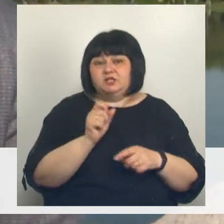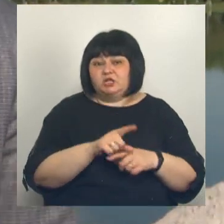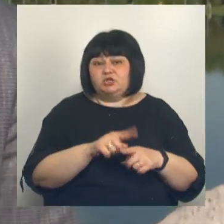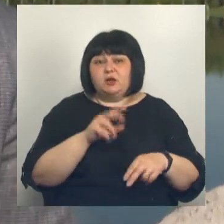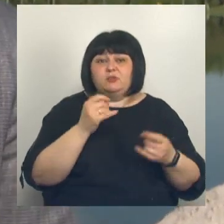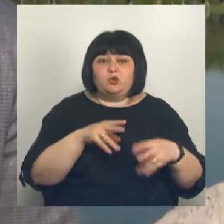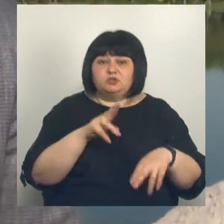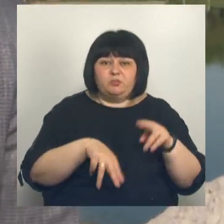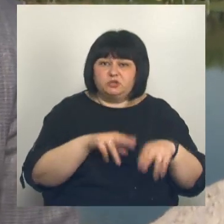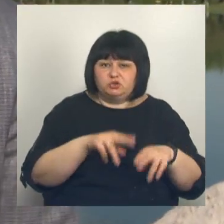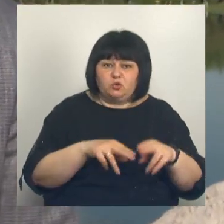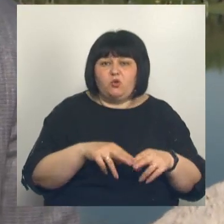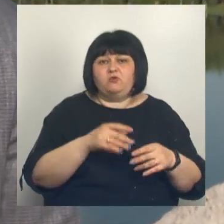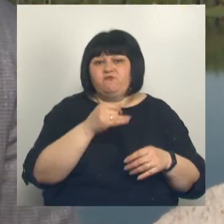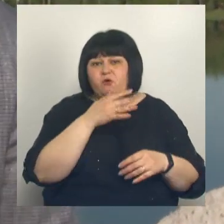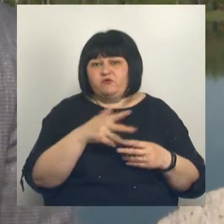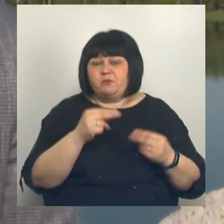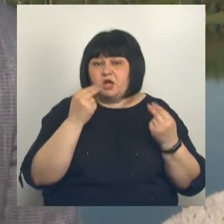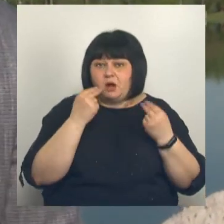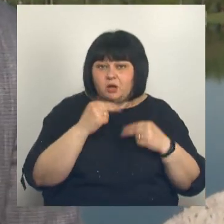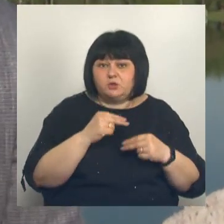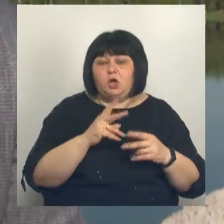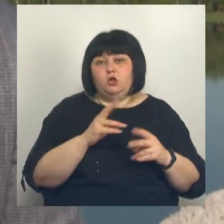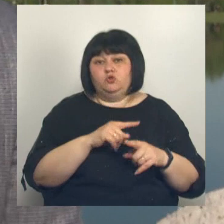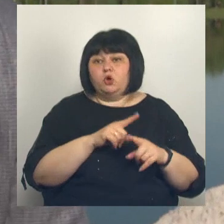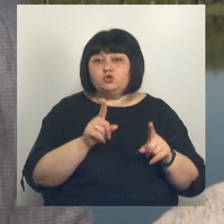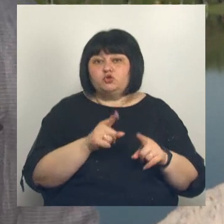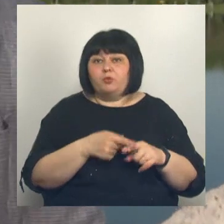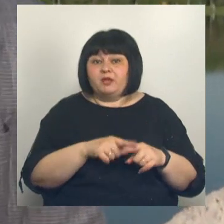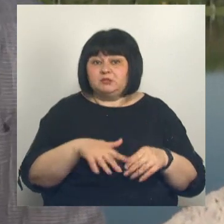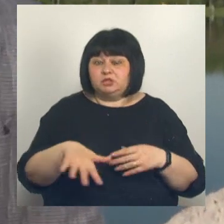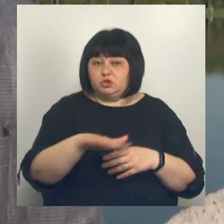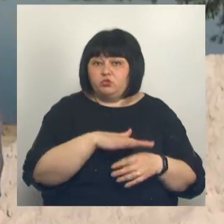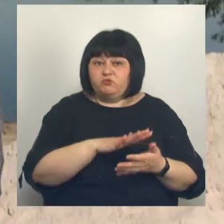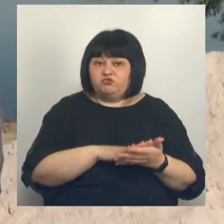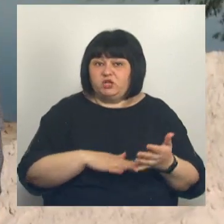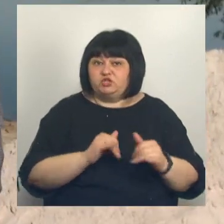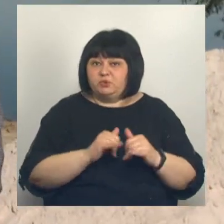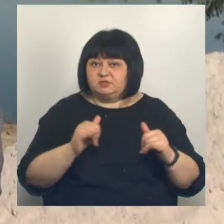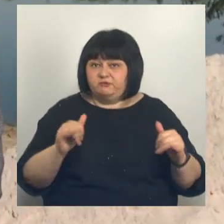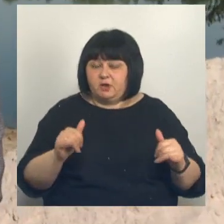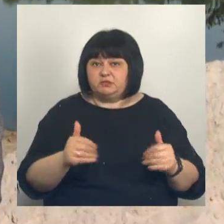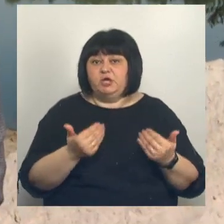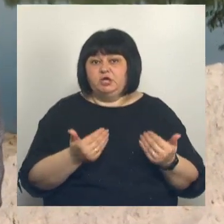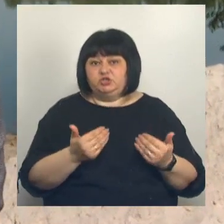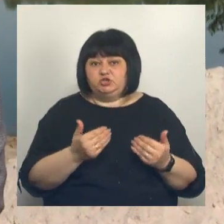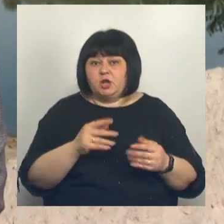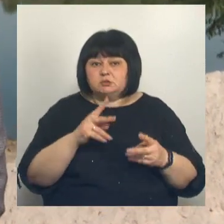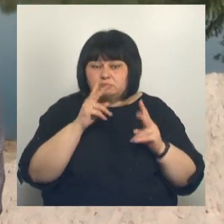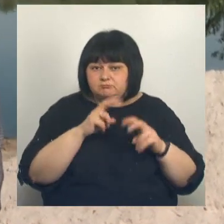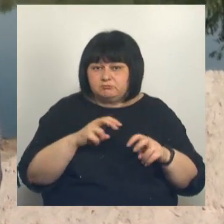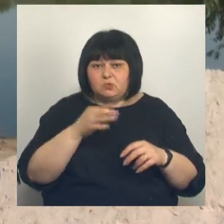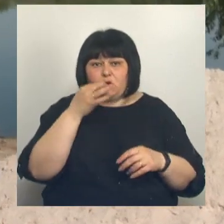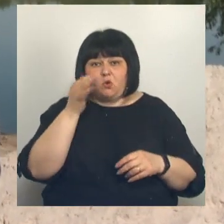не просто построить вовремя и качественно, но и чтобы эти территории в дальнейшем развивались. Сейчас анализируем опыт